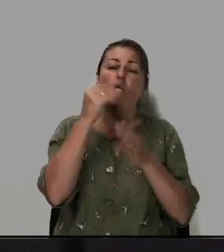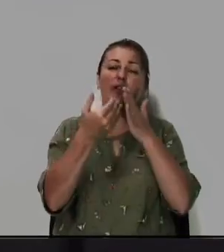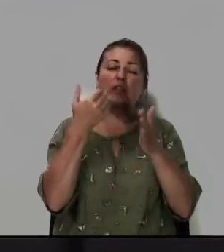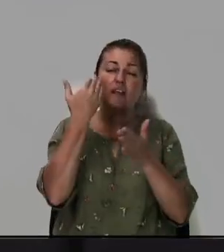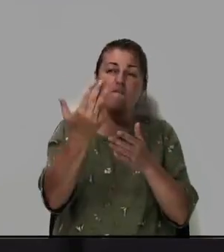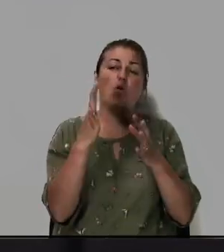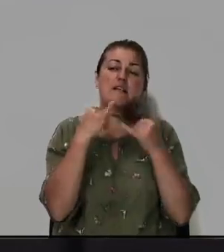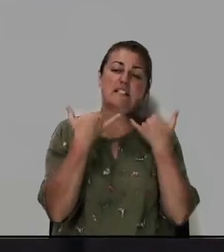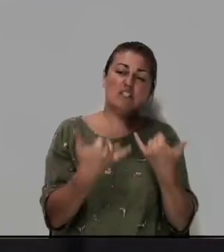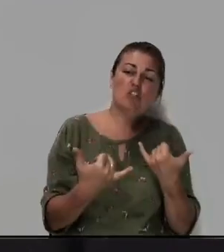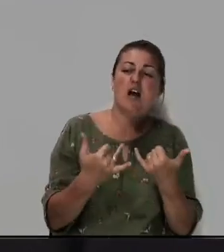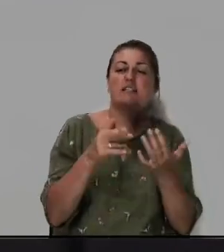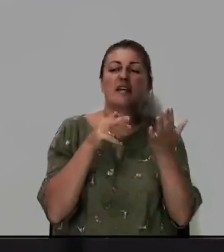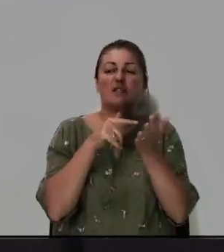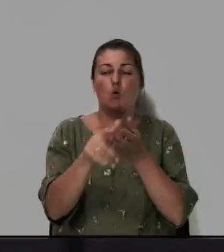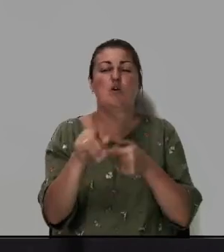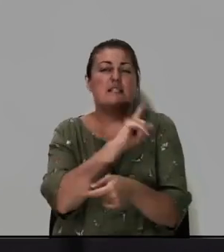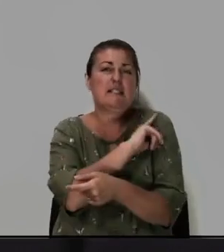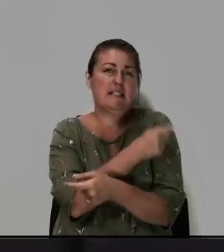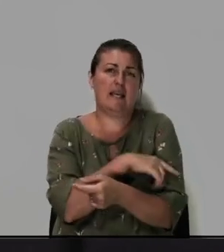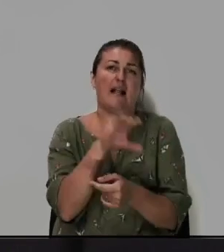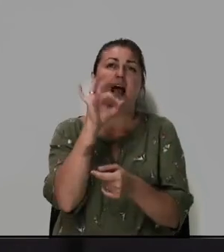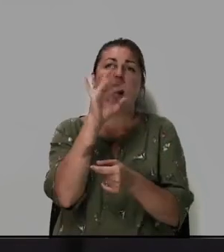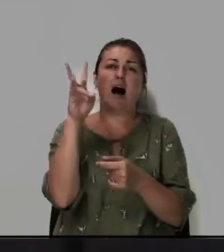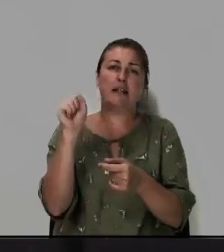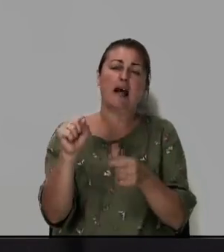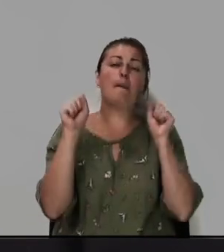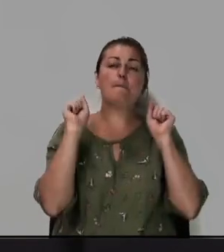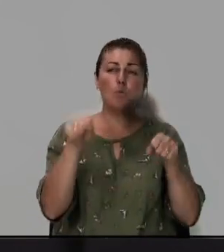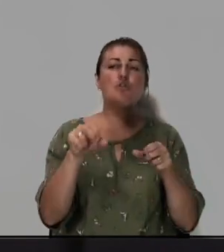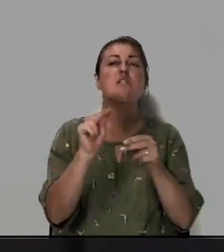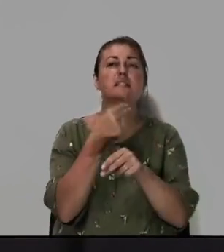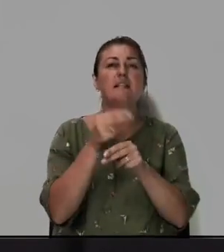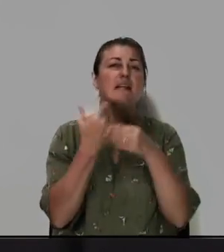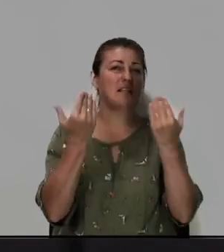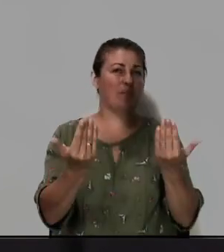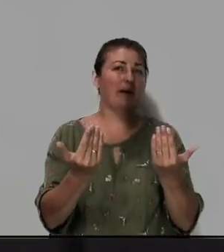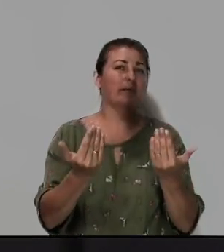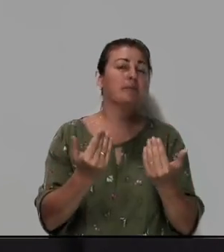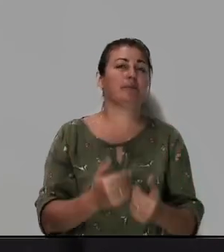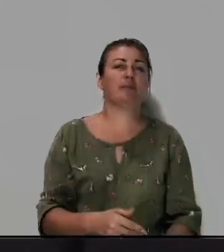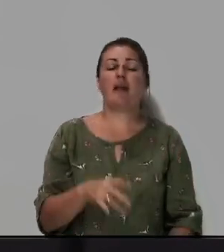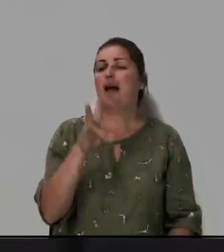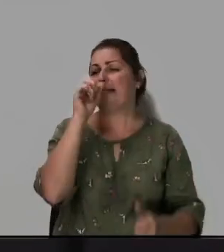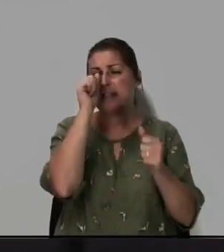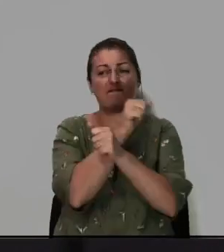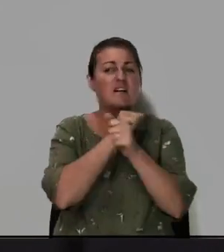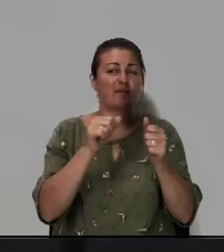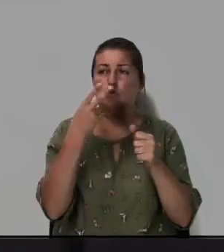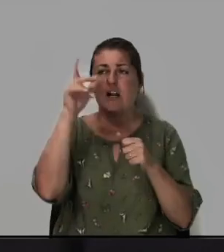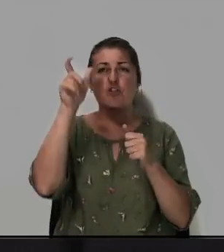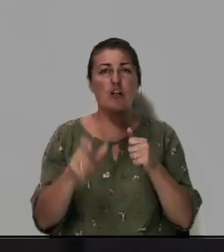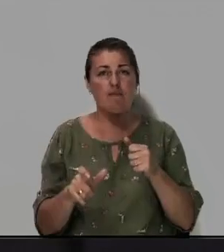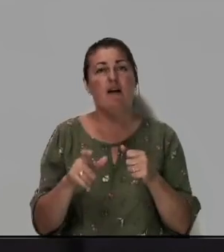и сейчас исходит сила и она может исцелить тебя. Невозможно для человека,